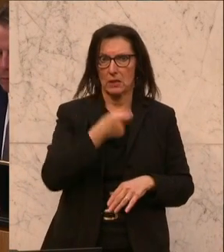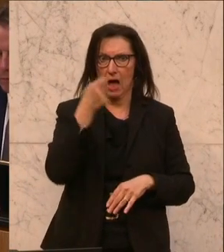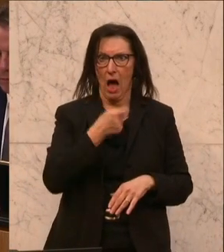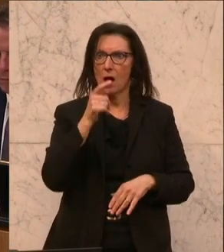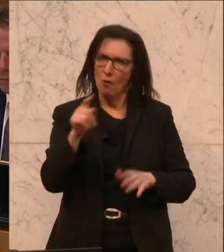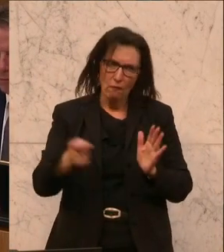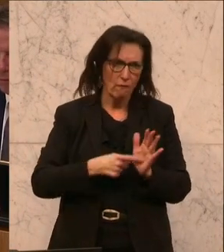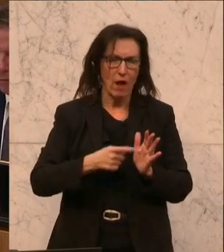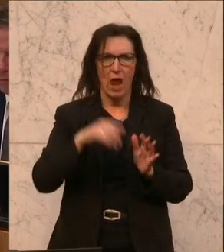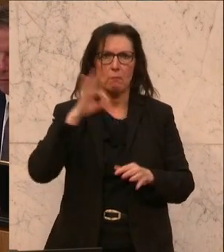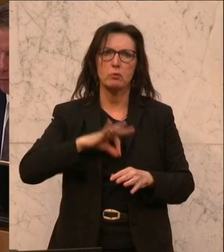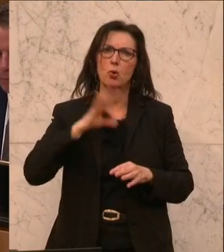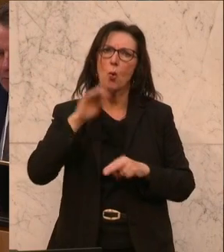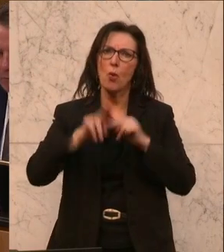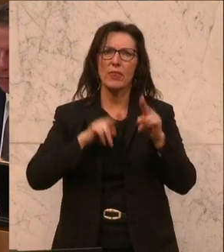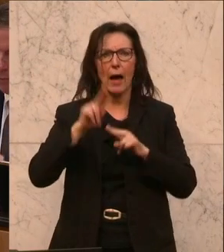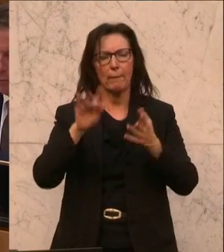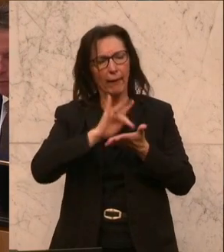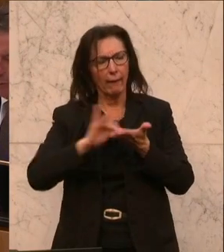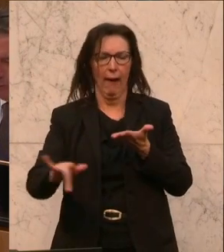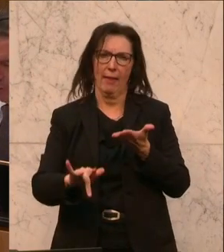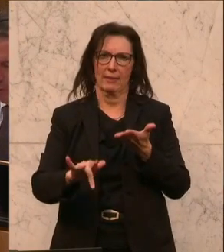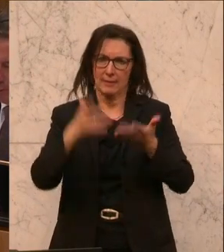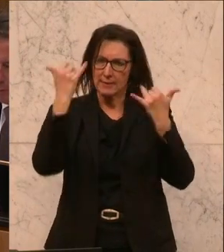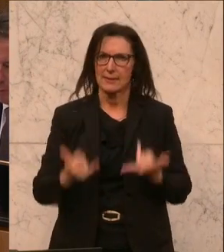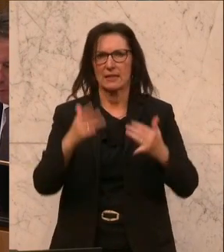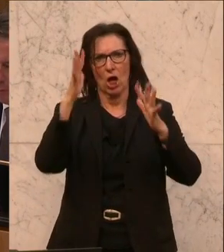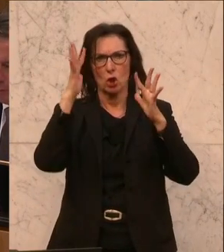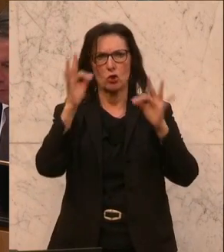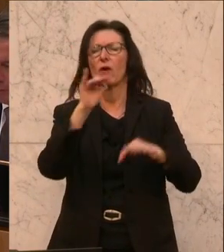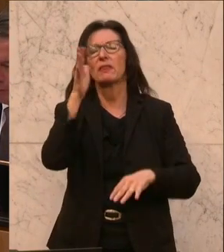Psychotherapie auf Krankenschwein. Und zwar nicht irgendwann, sondern jetzt sofort.